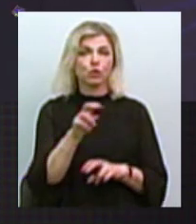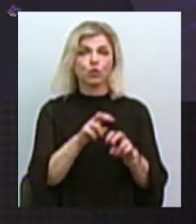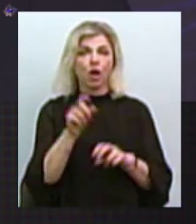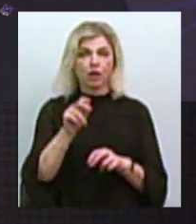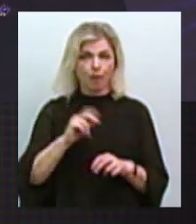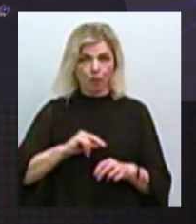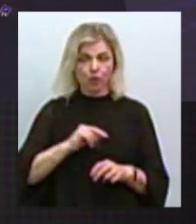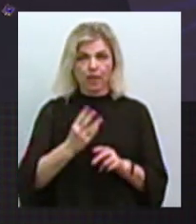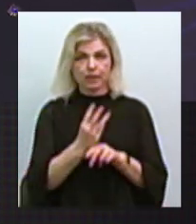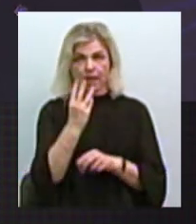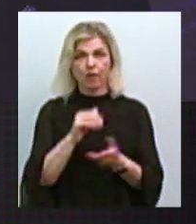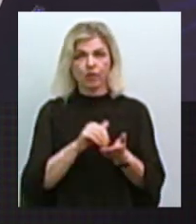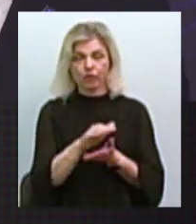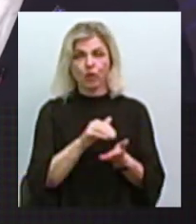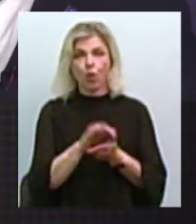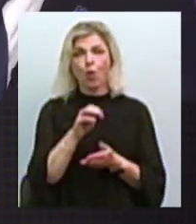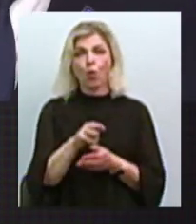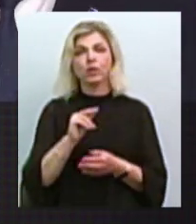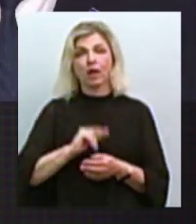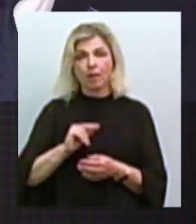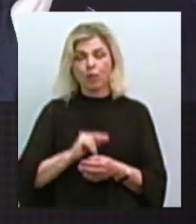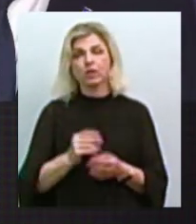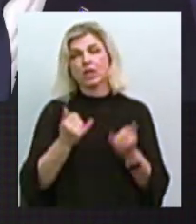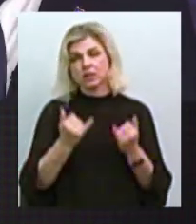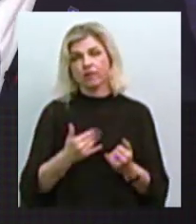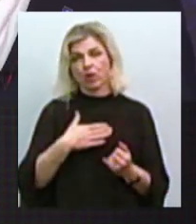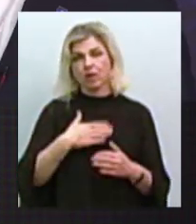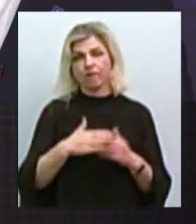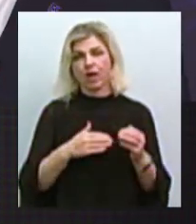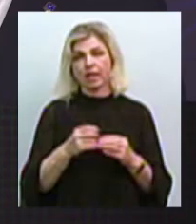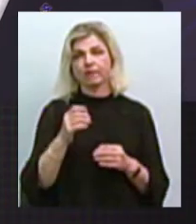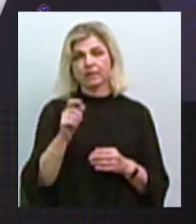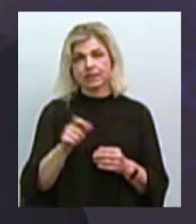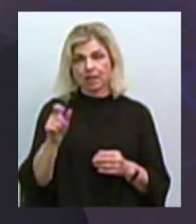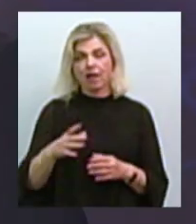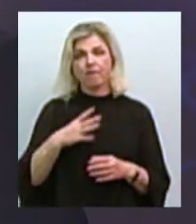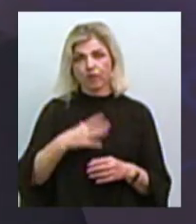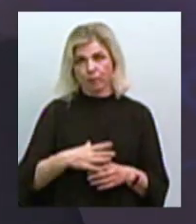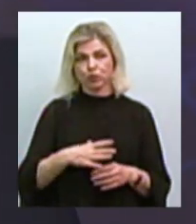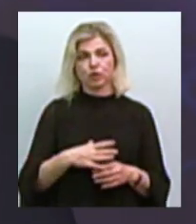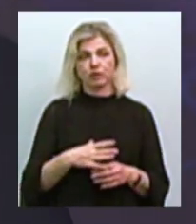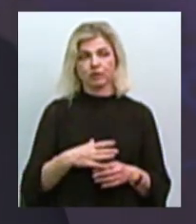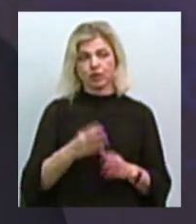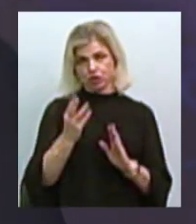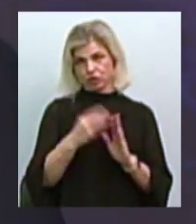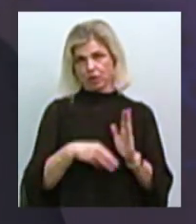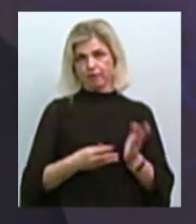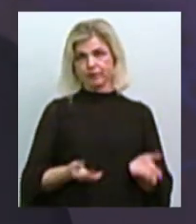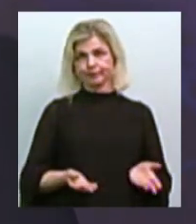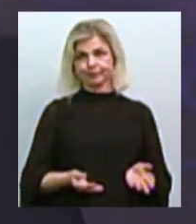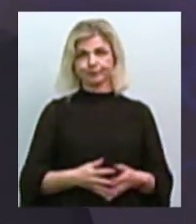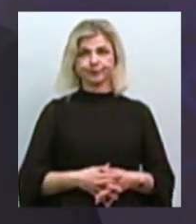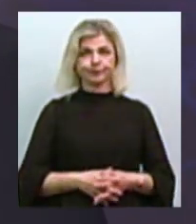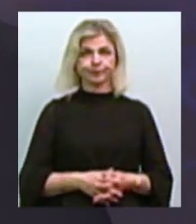три рази відмовився від підходящої роботи, сьогодні наші фахівці на нього вимушені були накласти відповідні санкції.